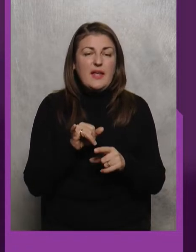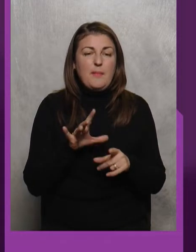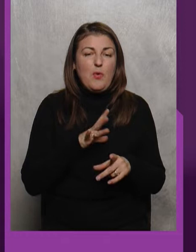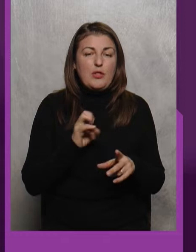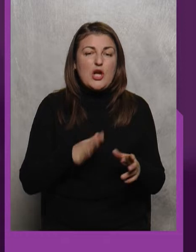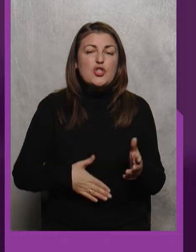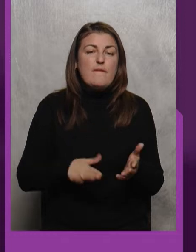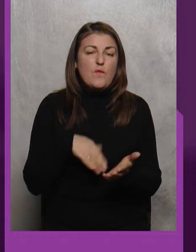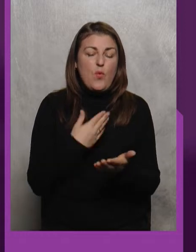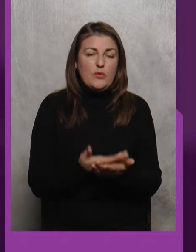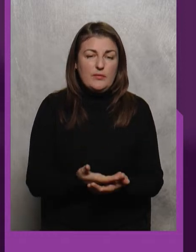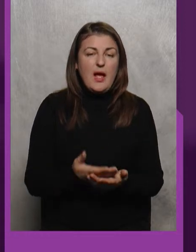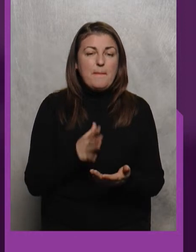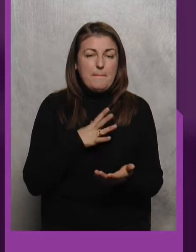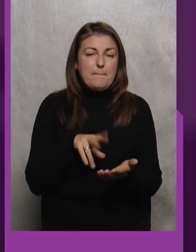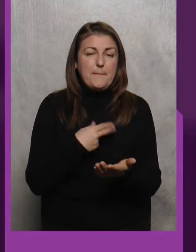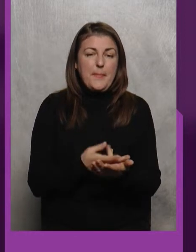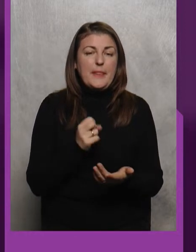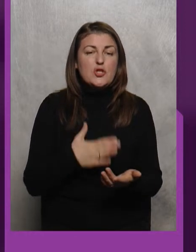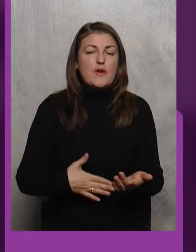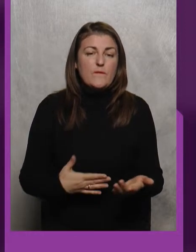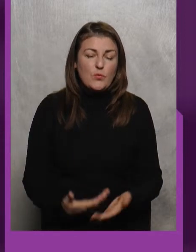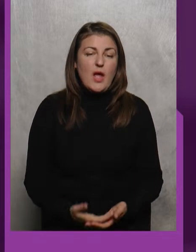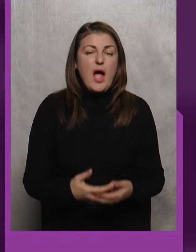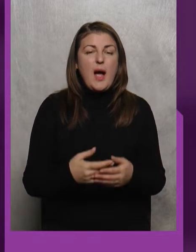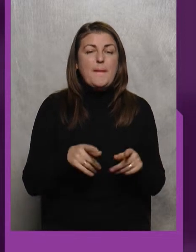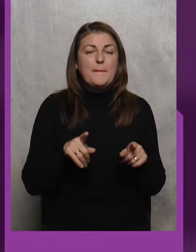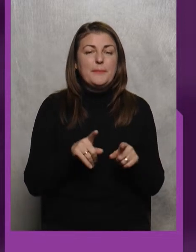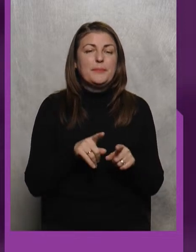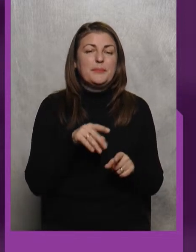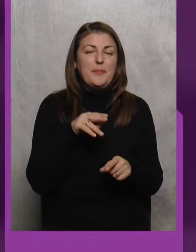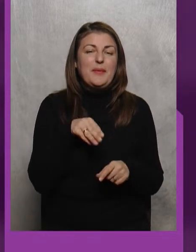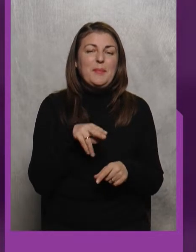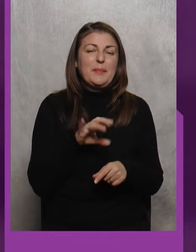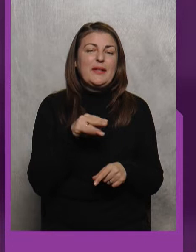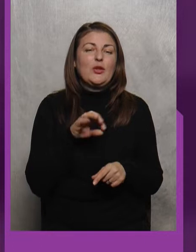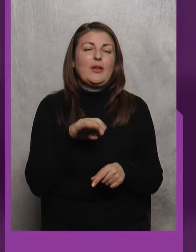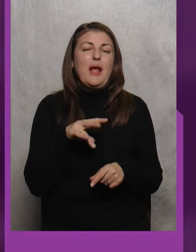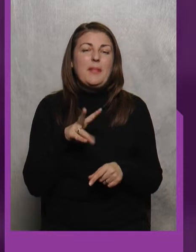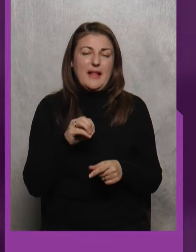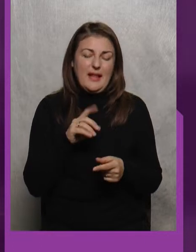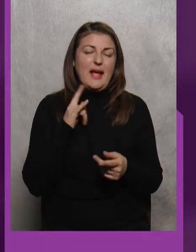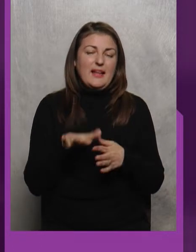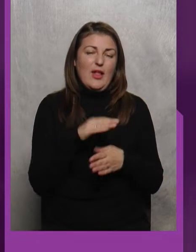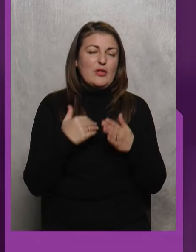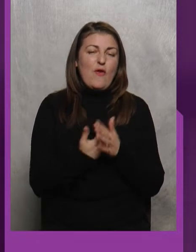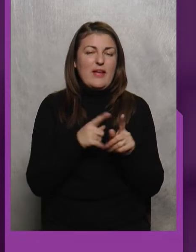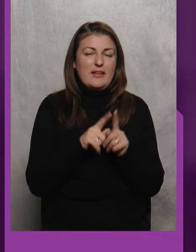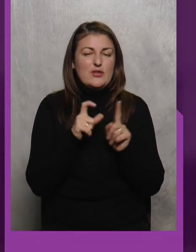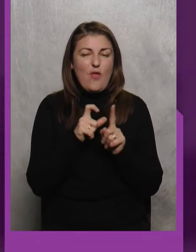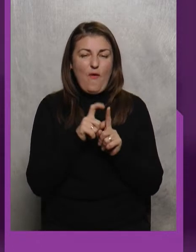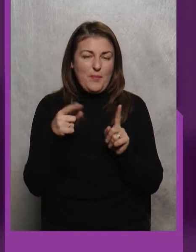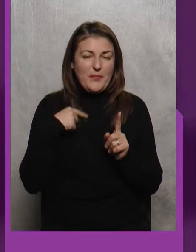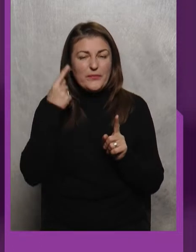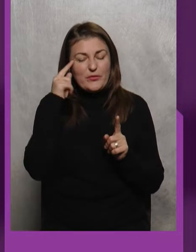Було Приземлення Приземлення Притотамліне Таке нове слово Ми